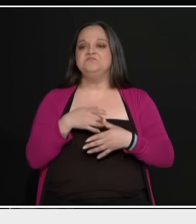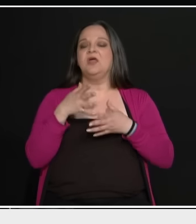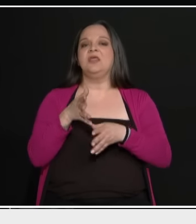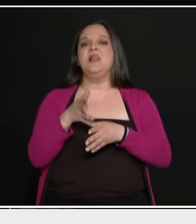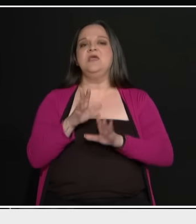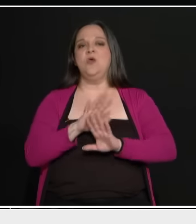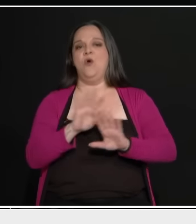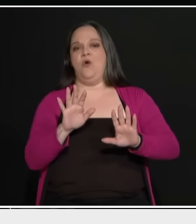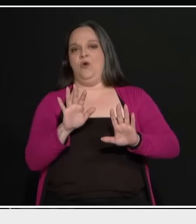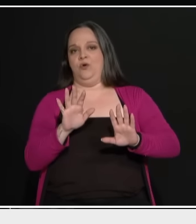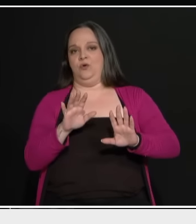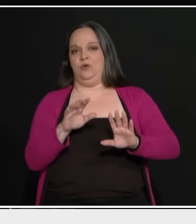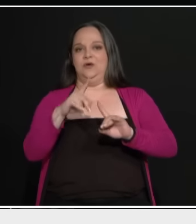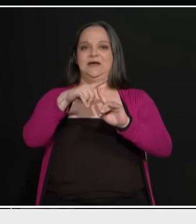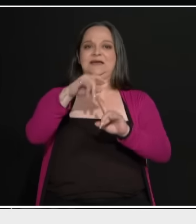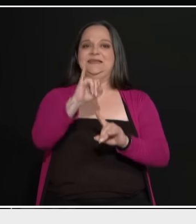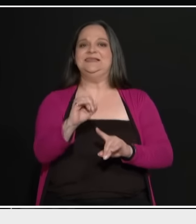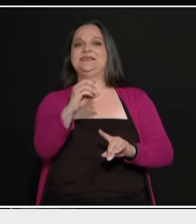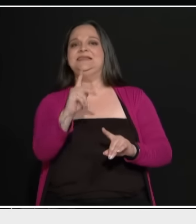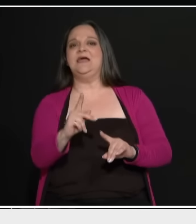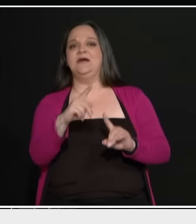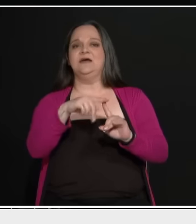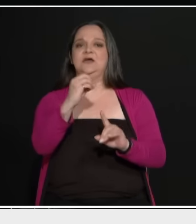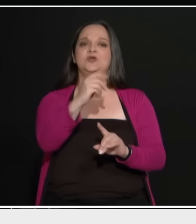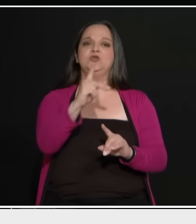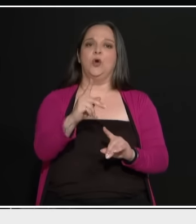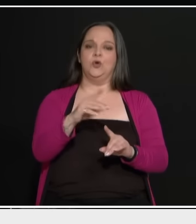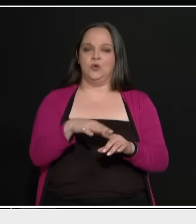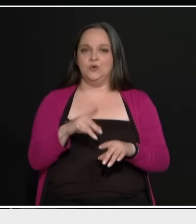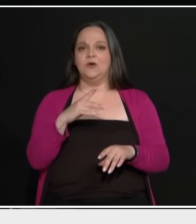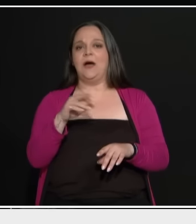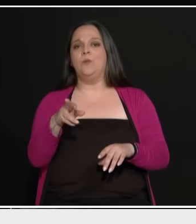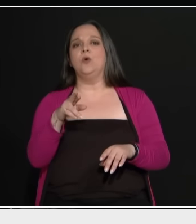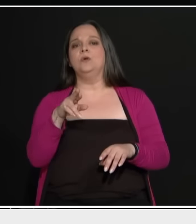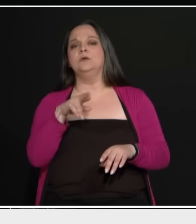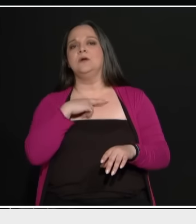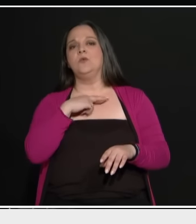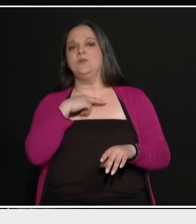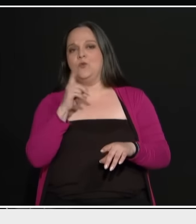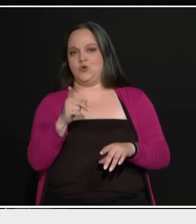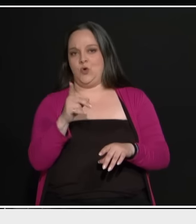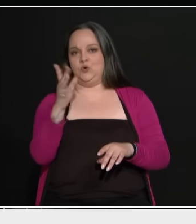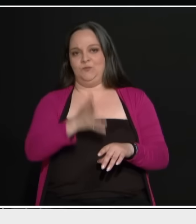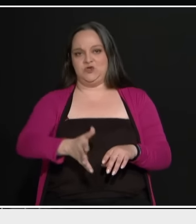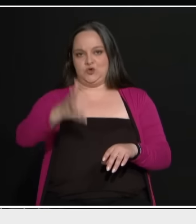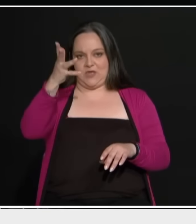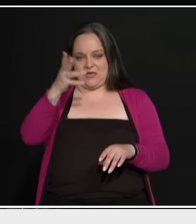Δηλαδή και το TikTok, TikTok πώς λέγεται, έπαθε ζημιά από το Μητσοτάκη. Γιατί κάθε